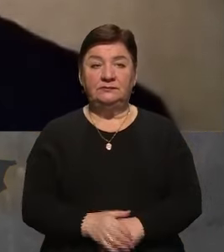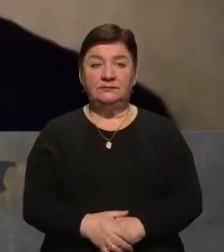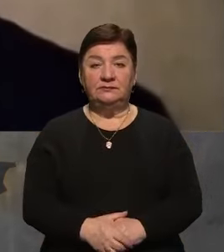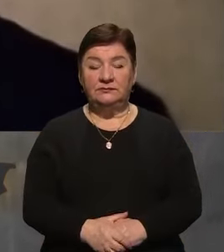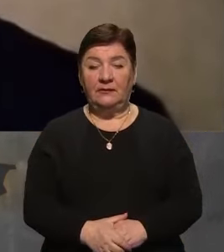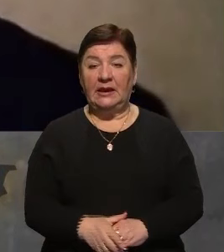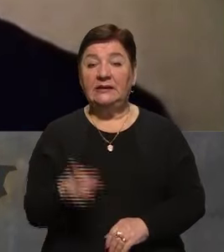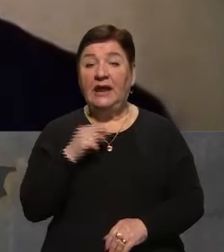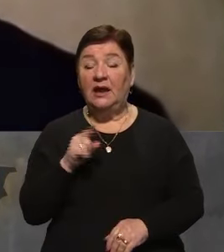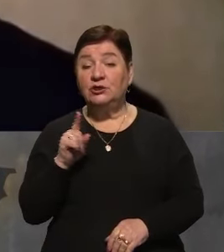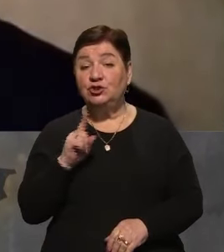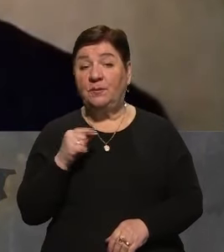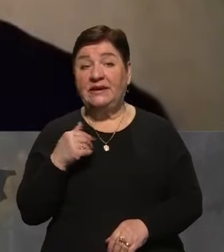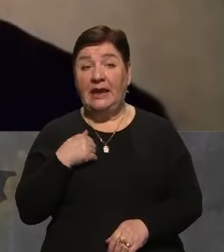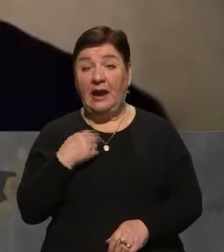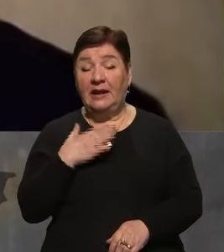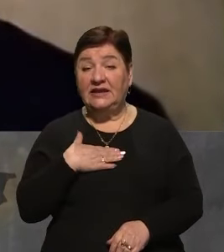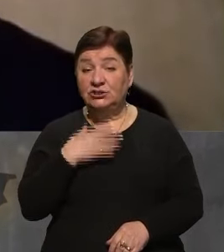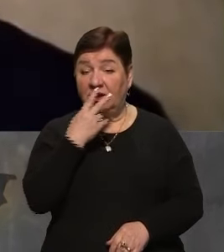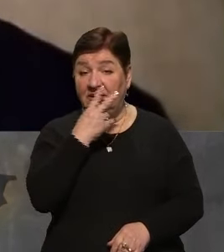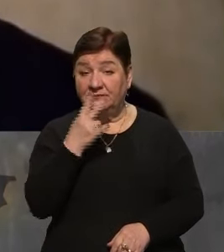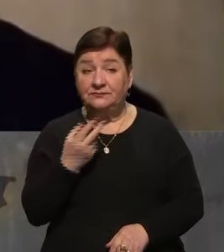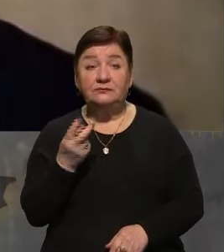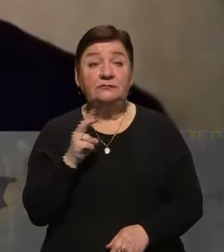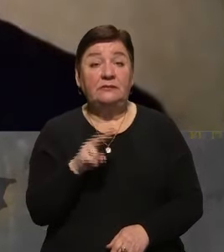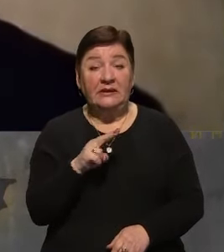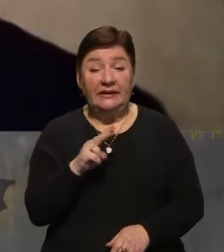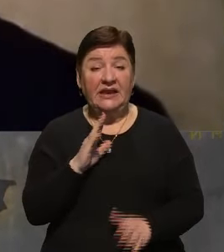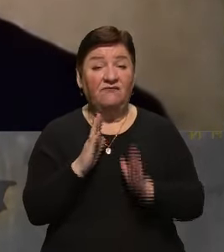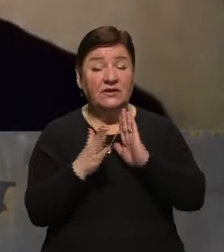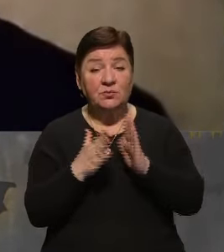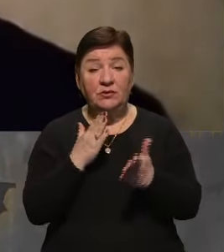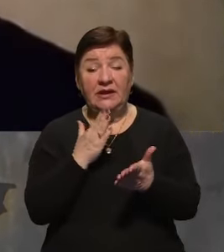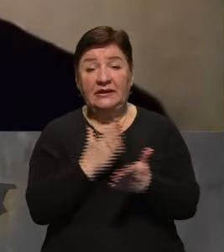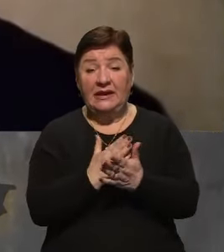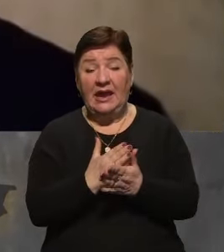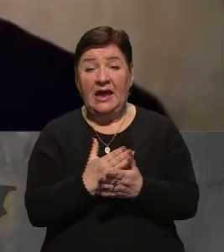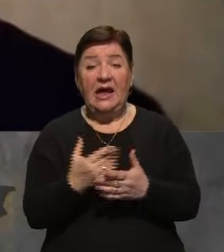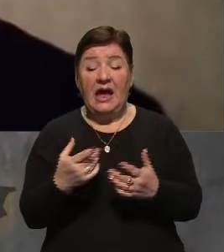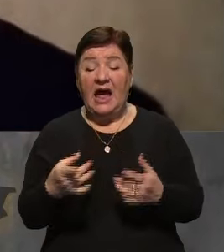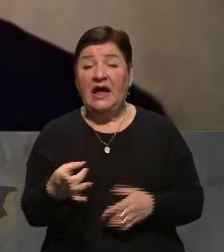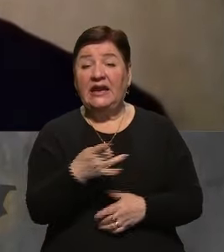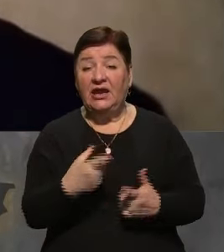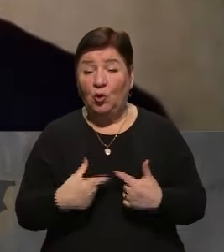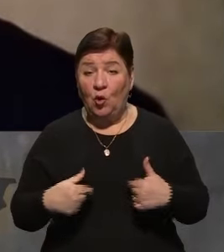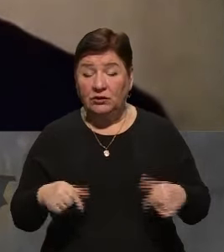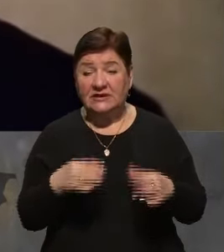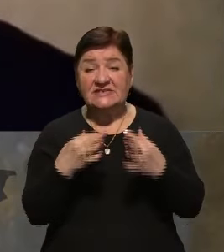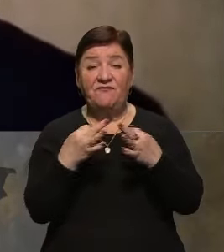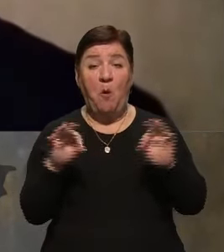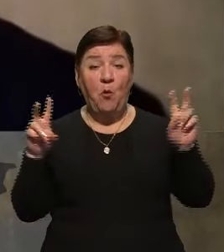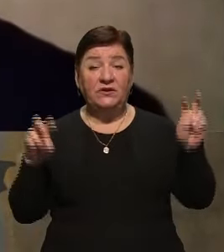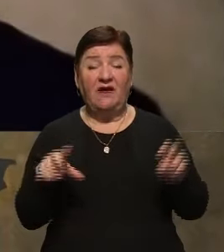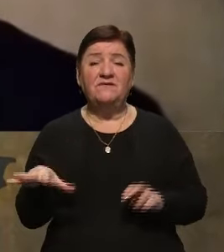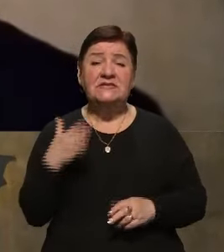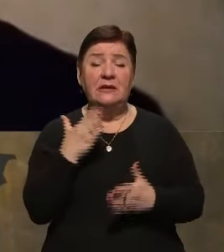Так, щоб я наших глядачів, заходьте, будь ласка, на фейсбуці є паблік «Легіон Свободи», два слова, «Легіон Свободи». Там є всі